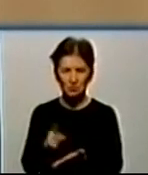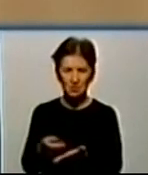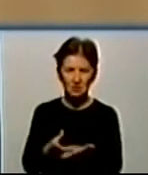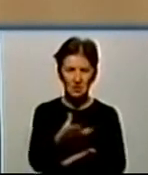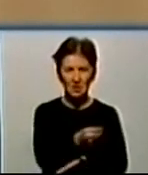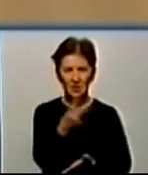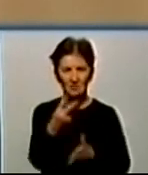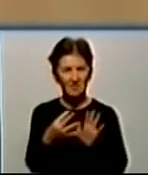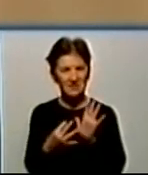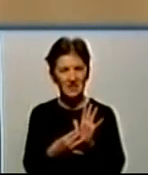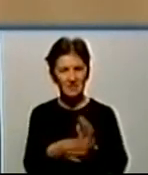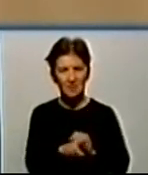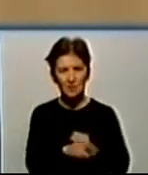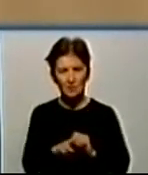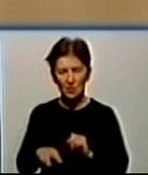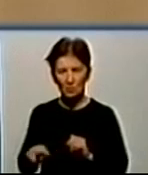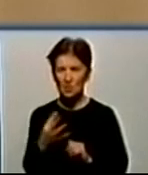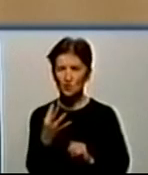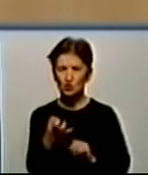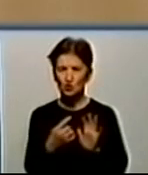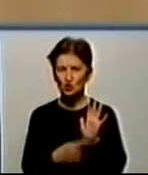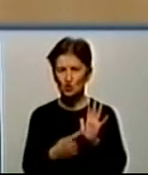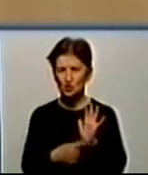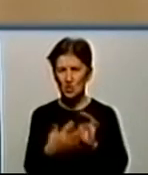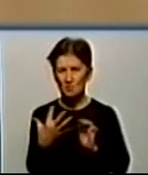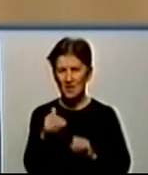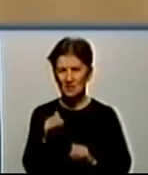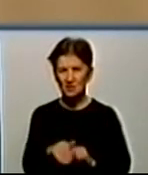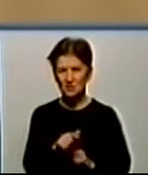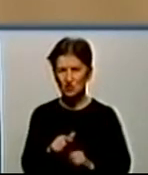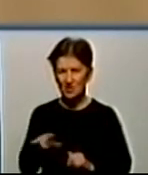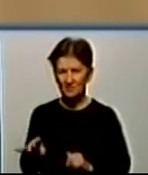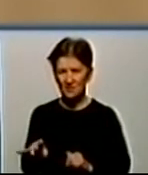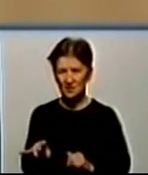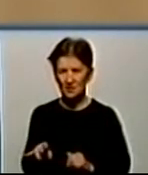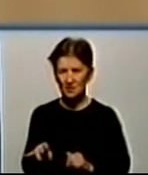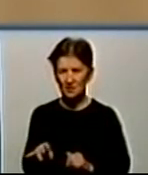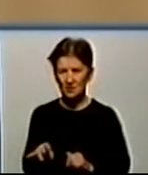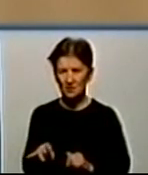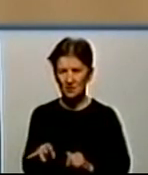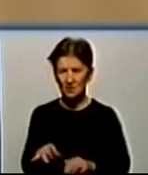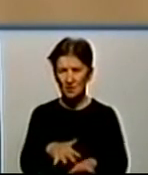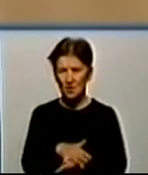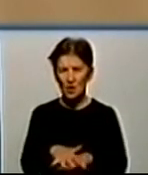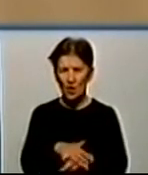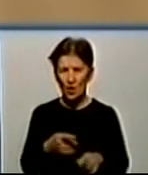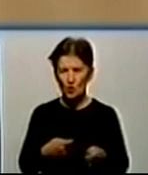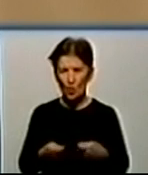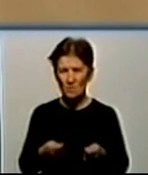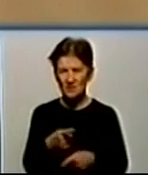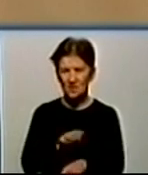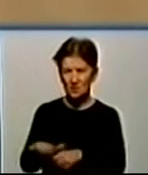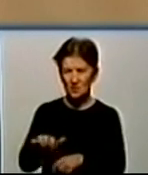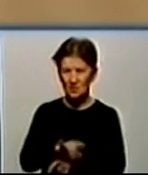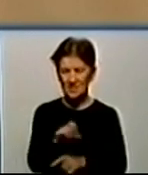29 мільйонів 465 тисяч гривень комерційному постачальнику. З